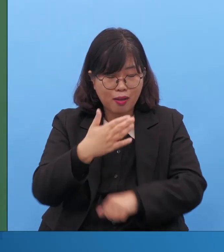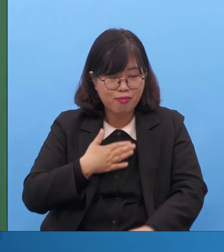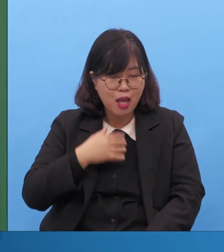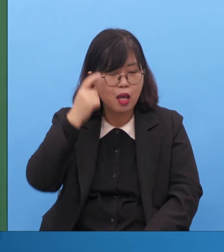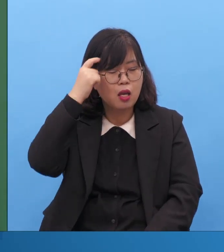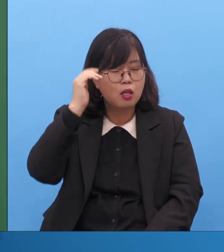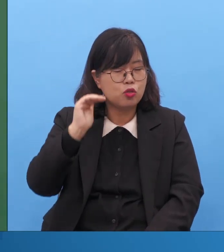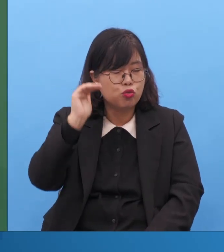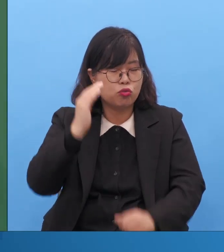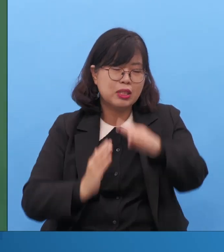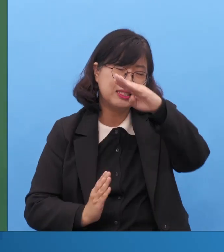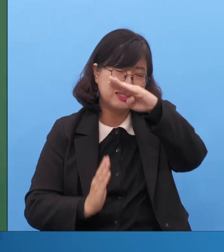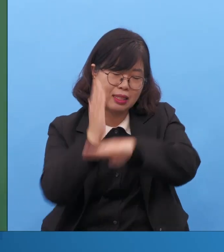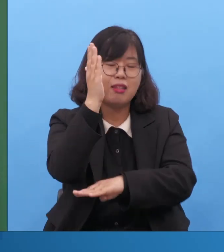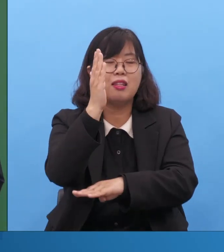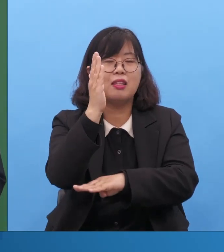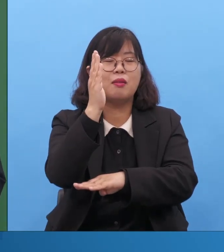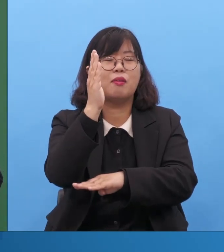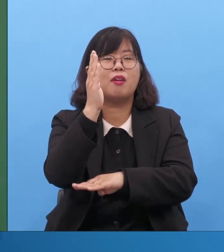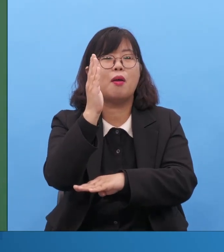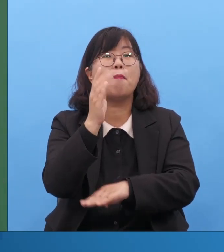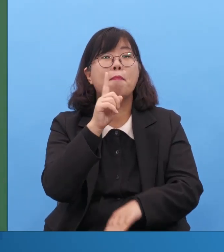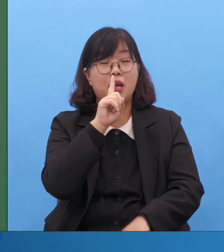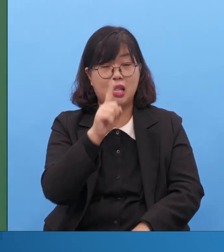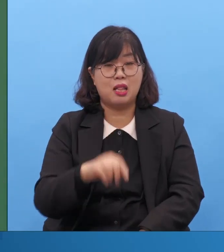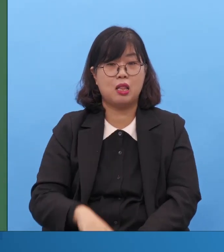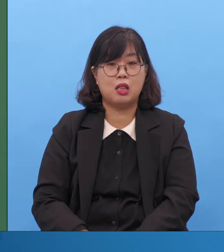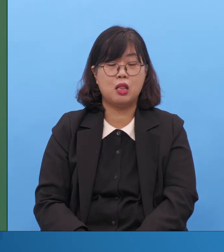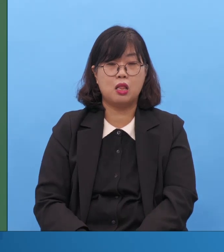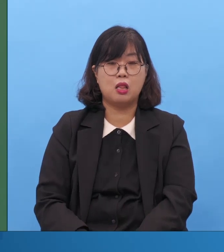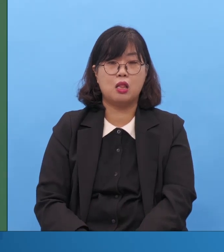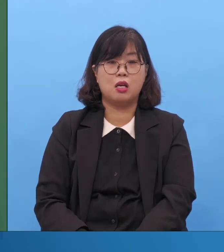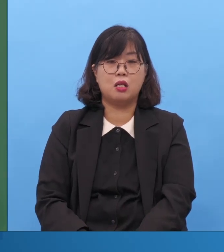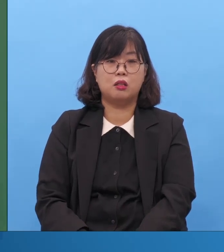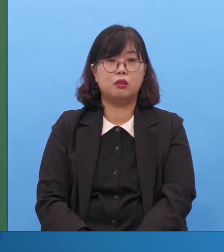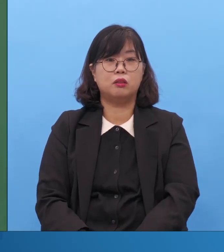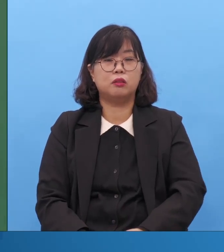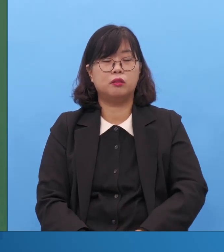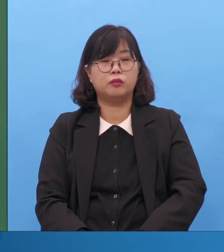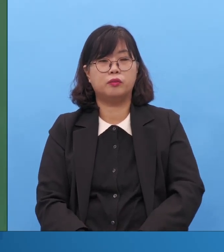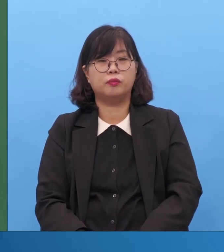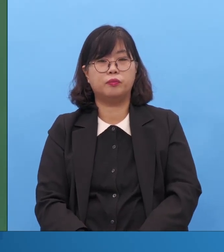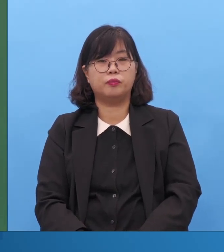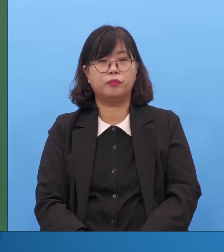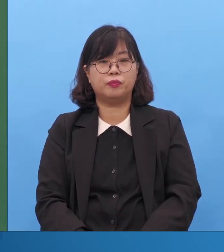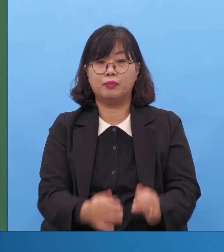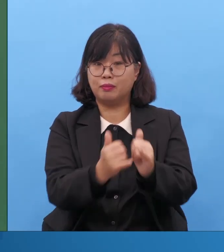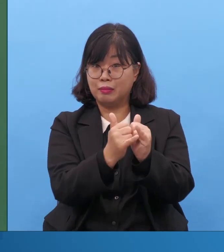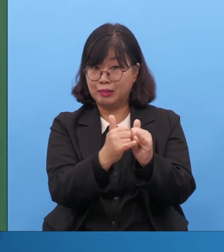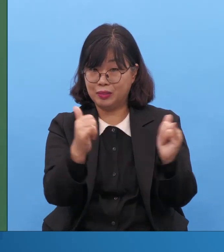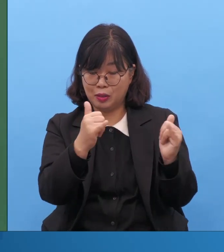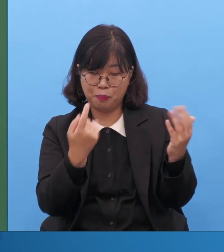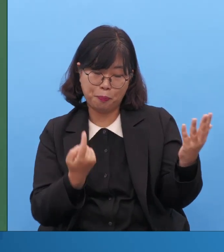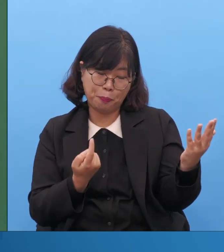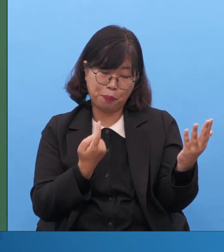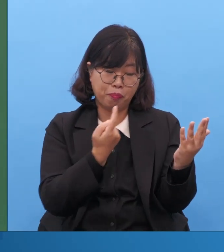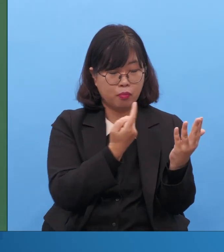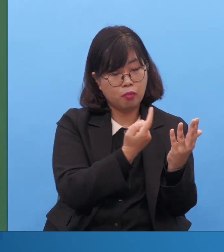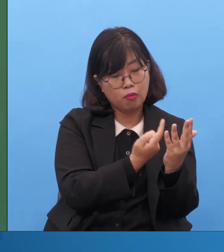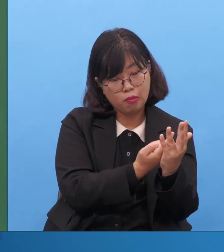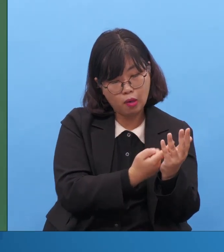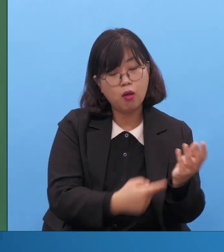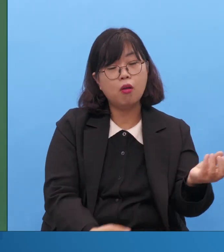자, 여러분 당장 사람들을 근데 가보세요 얼마나 세상소리, 사람소리,